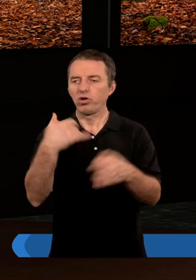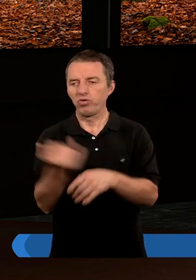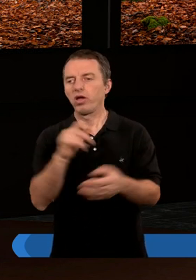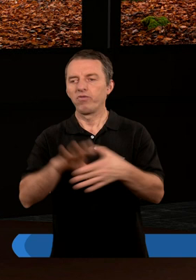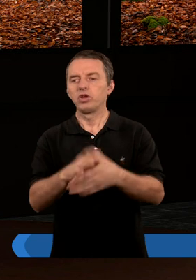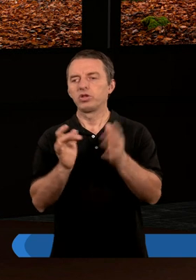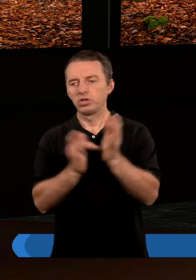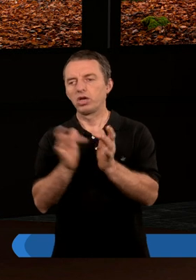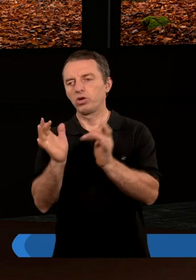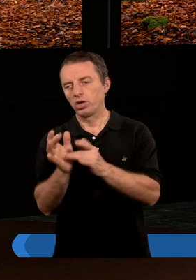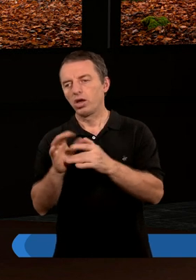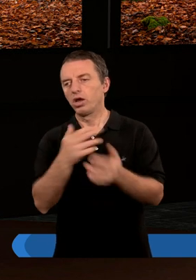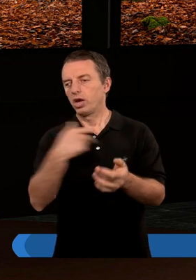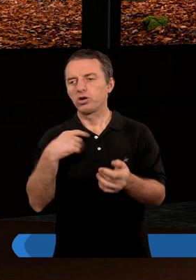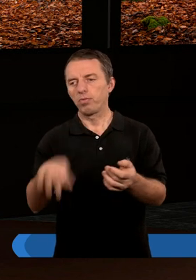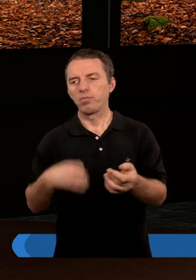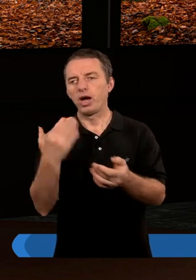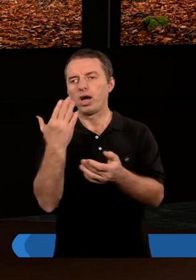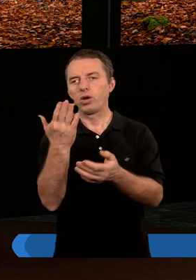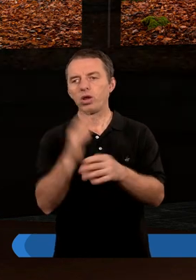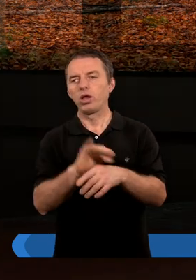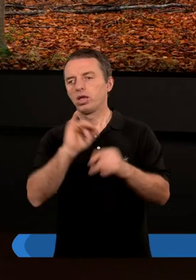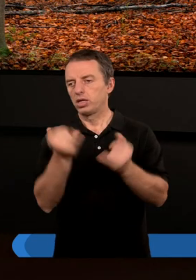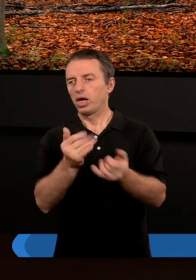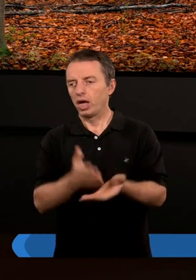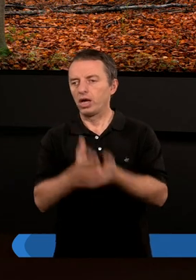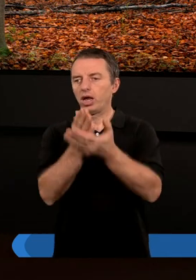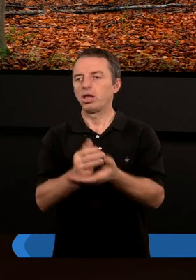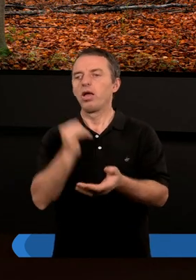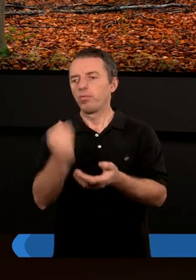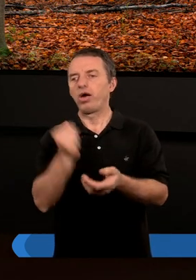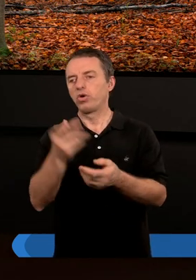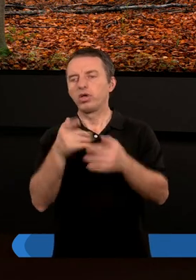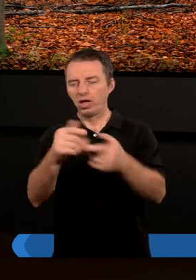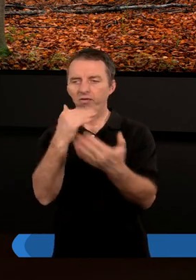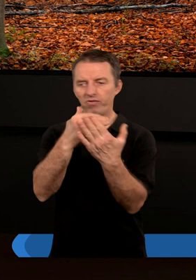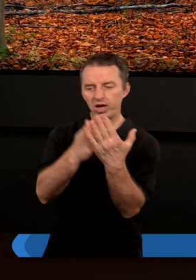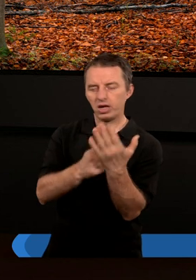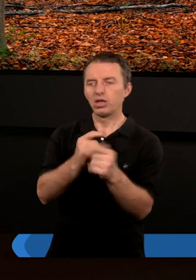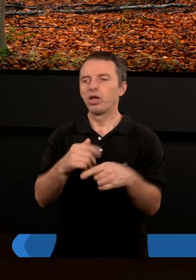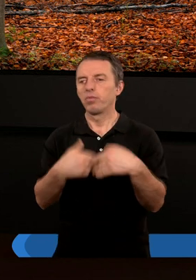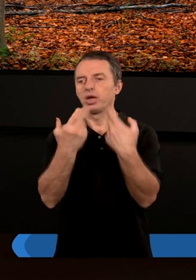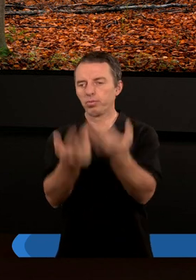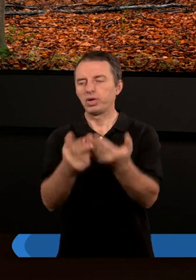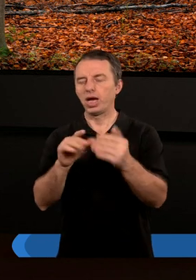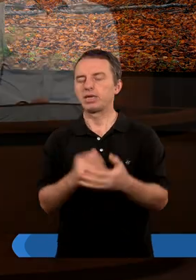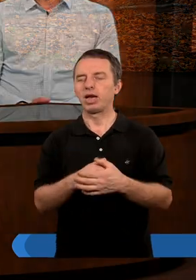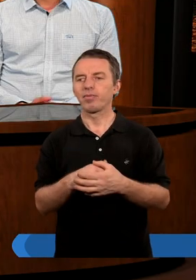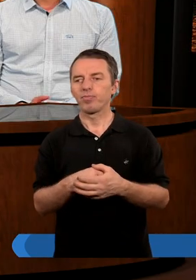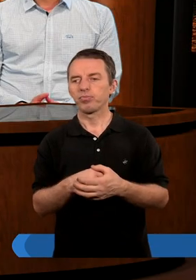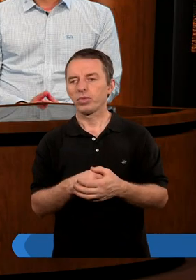jest życie wieczne w Jezusie Chrystusie naszym Panu. Jakie rady tutaj Paweł poprzez te wersety chce nam przykazać?